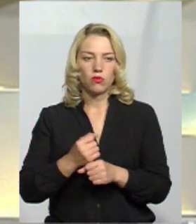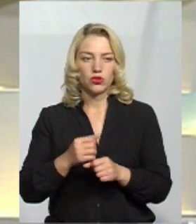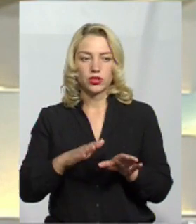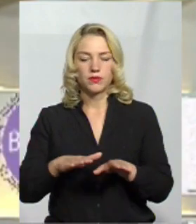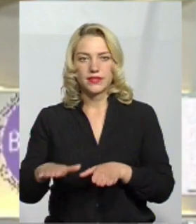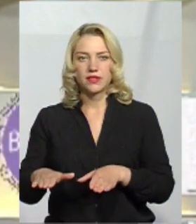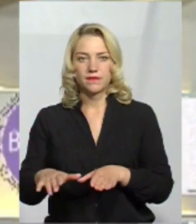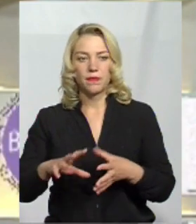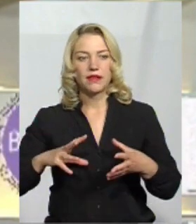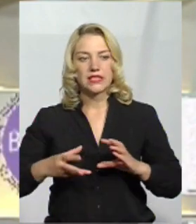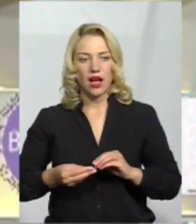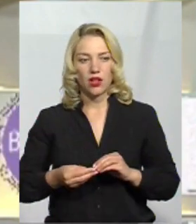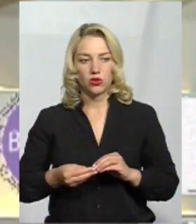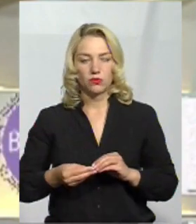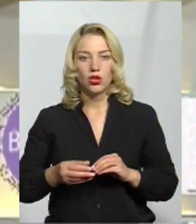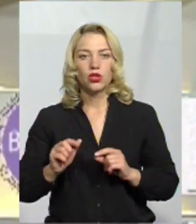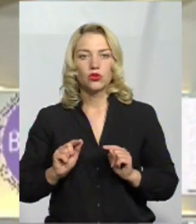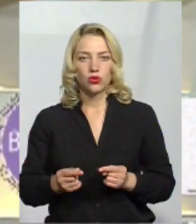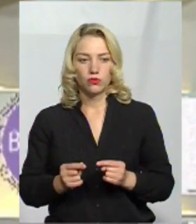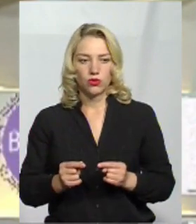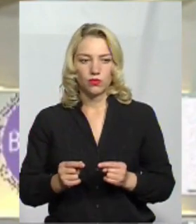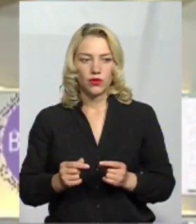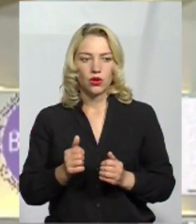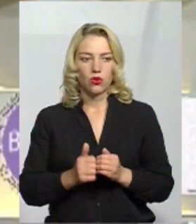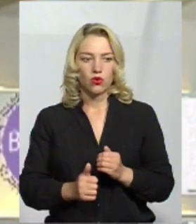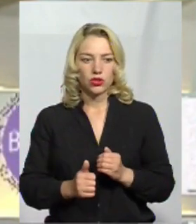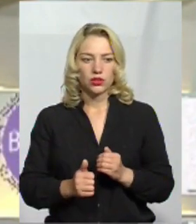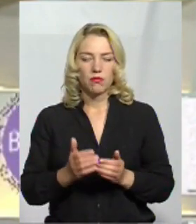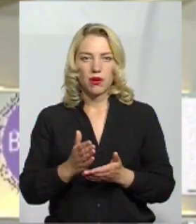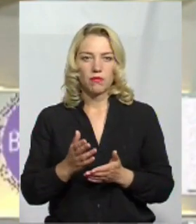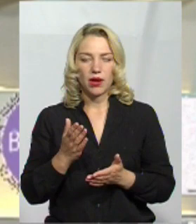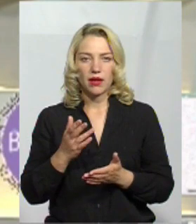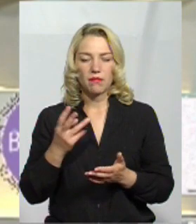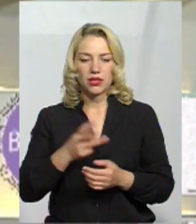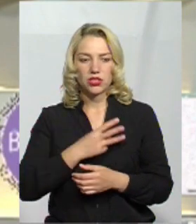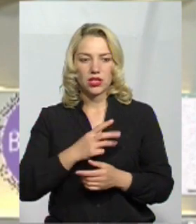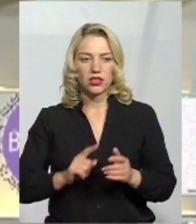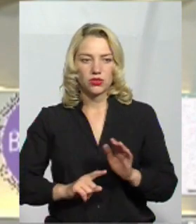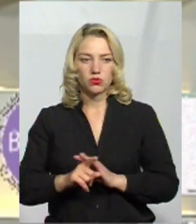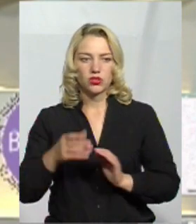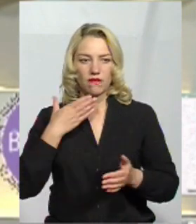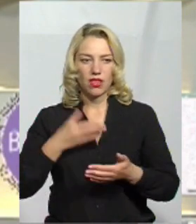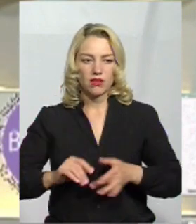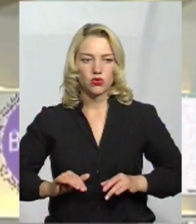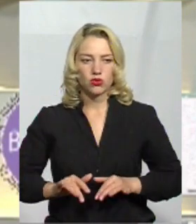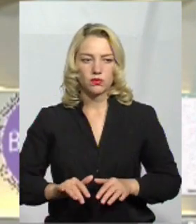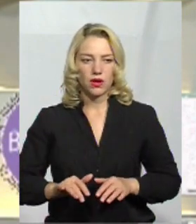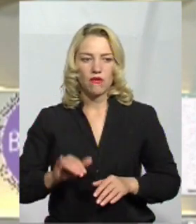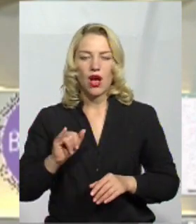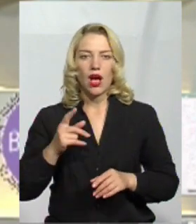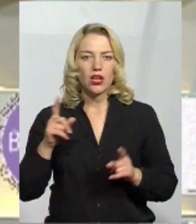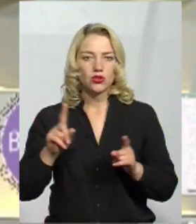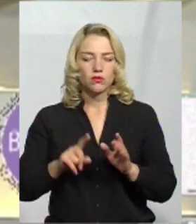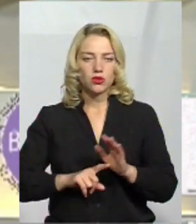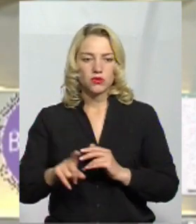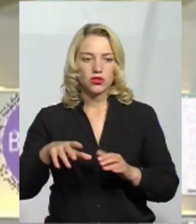місць в загальному. Тому кожен має бажання розпочати власну справу. А власну справу для того,